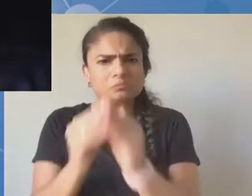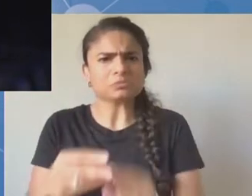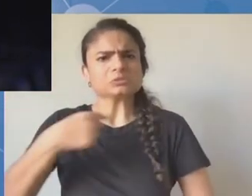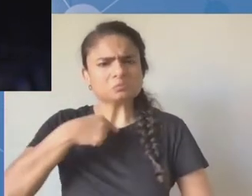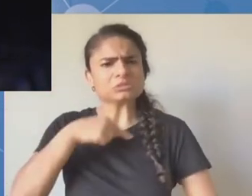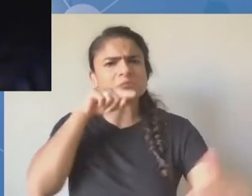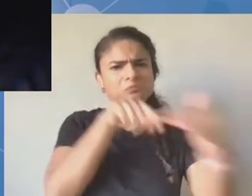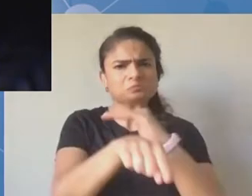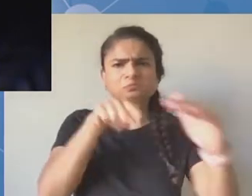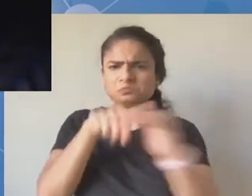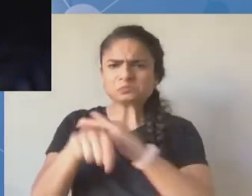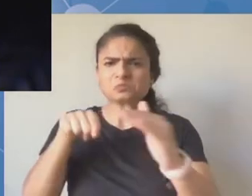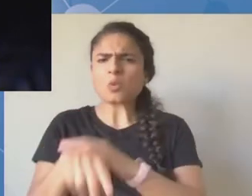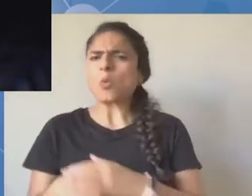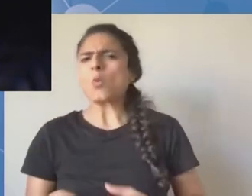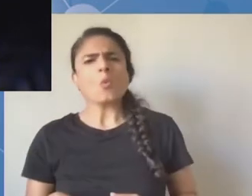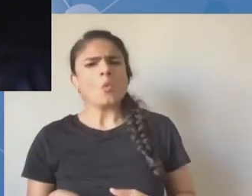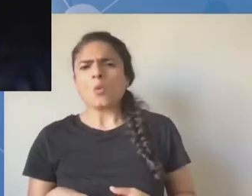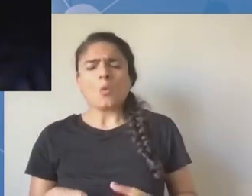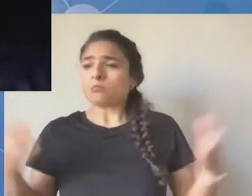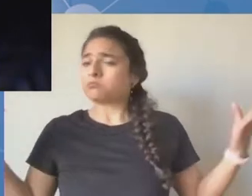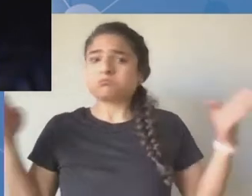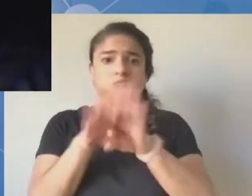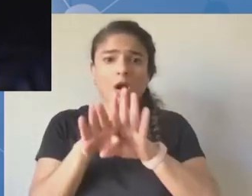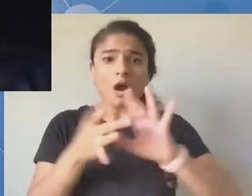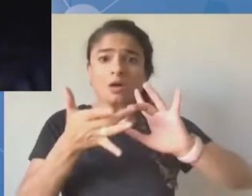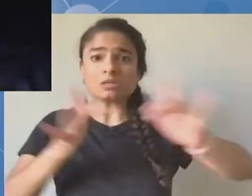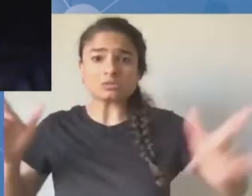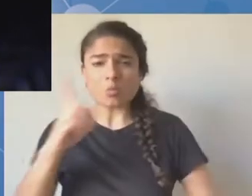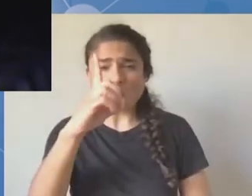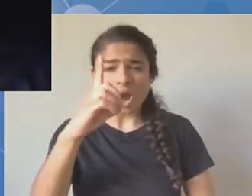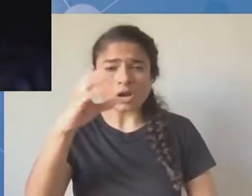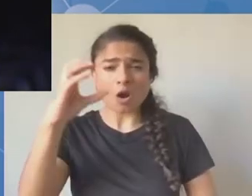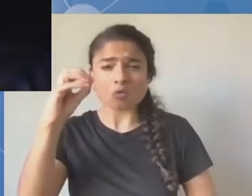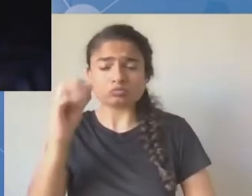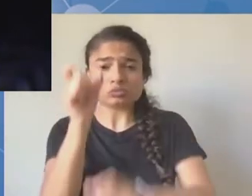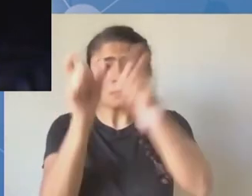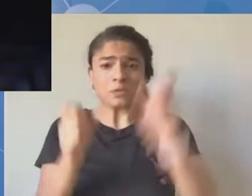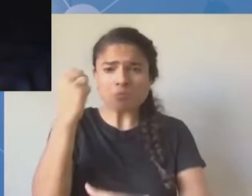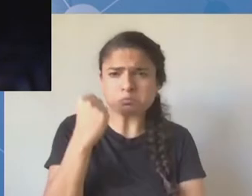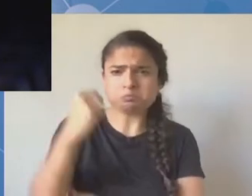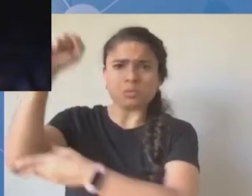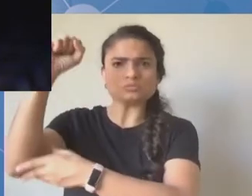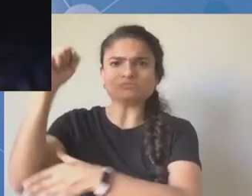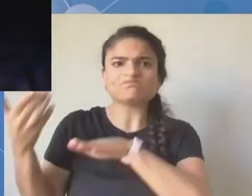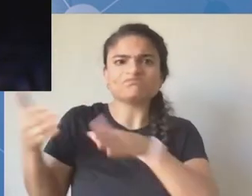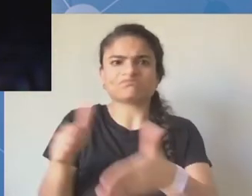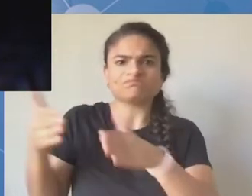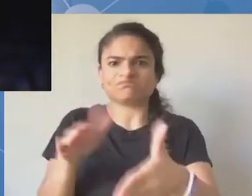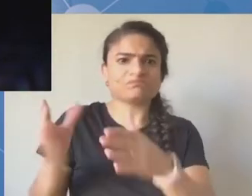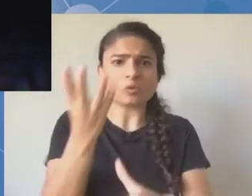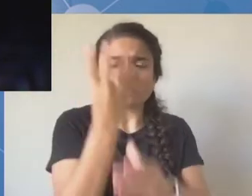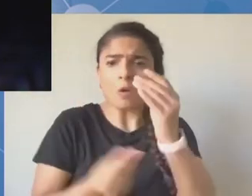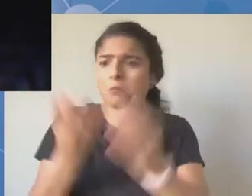zgonu wielu ludzi, którzy padli ofiarami tego negatywnego zdarzenia. A